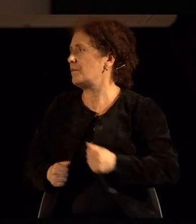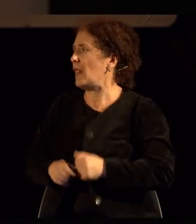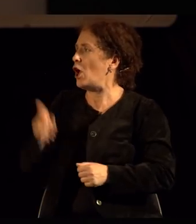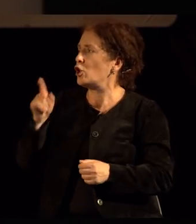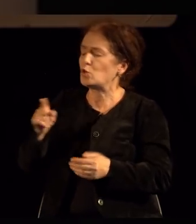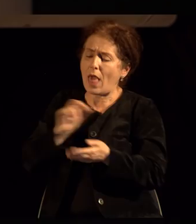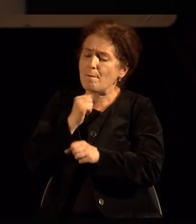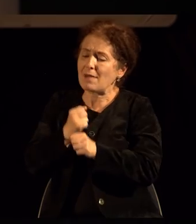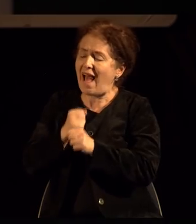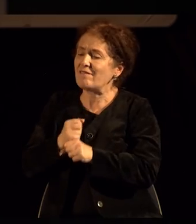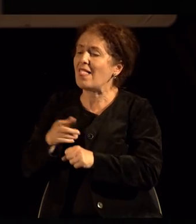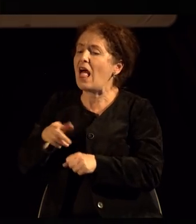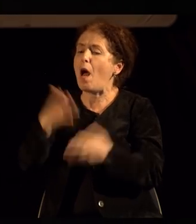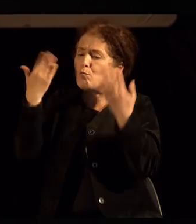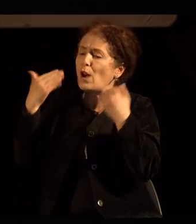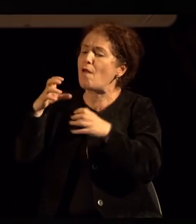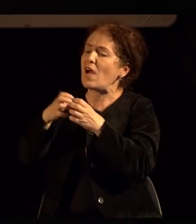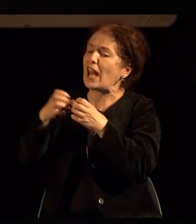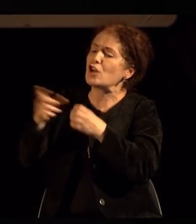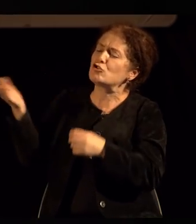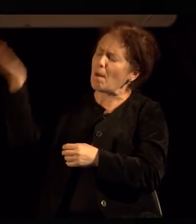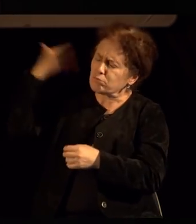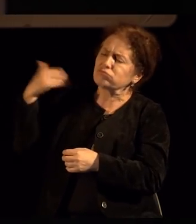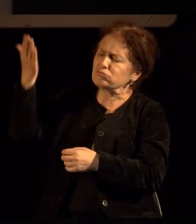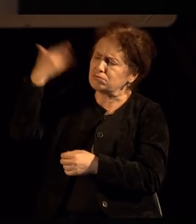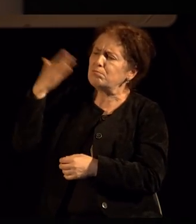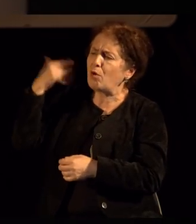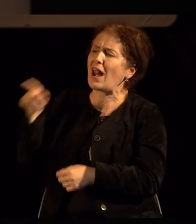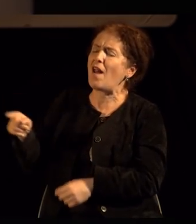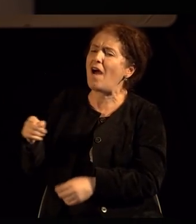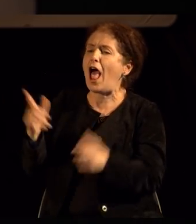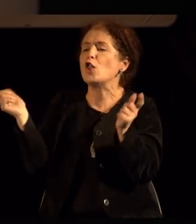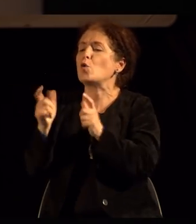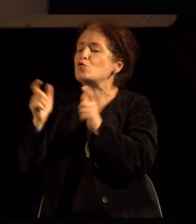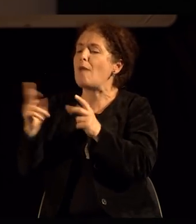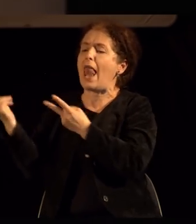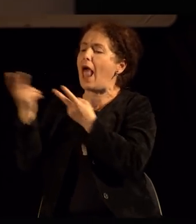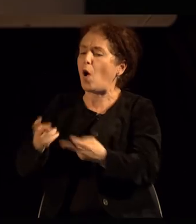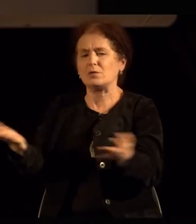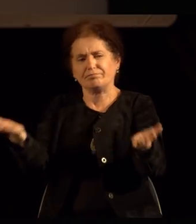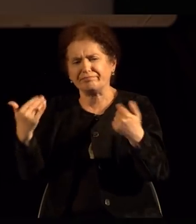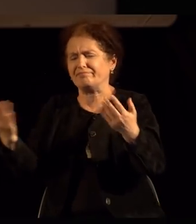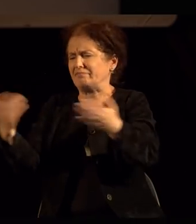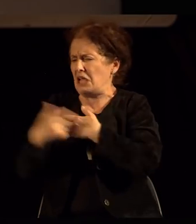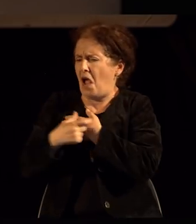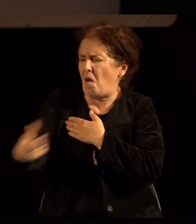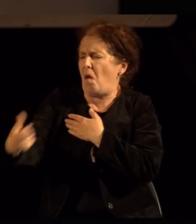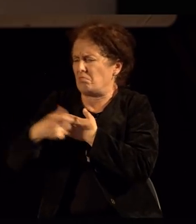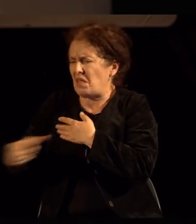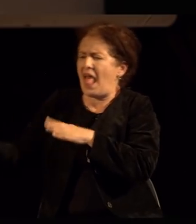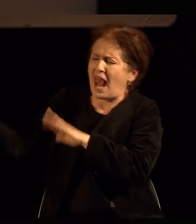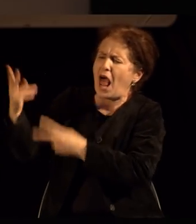приредува со своите едномисленици, еден вид како дружба, уз добри јадења,